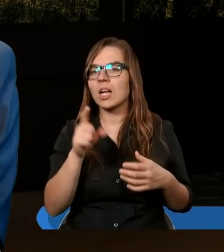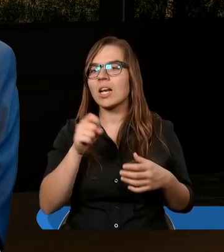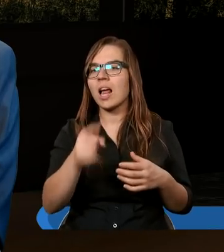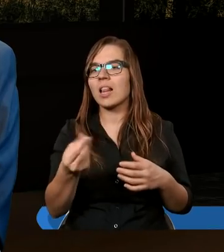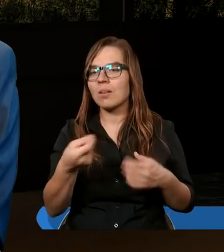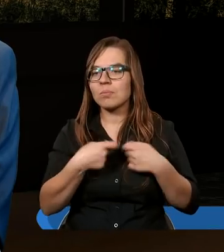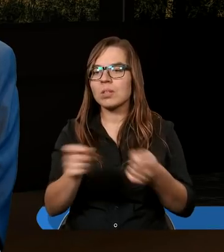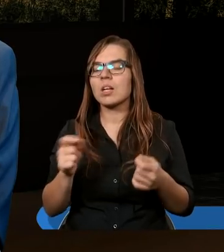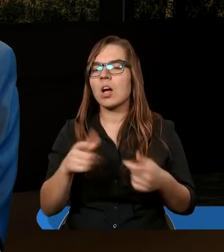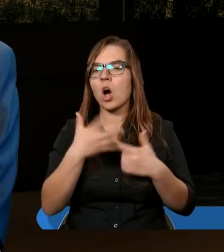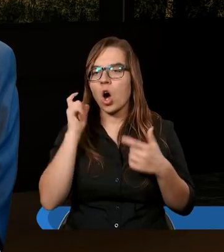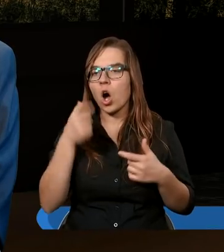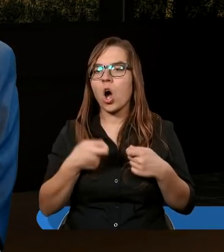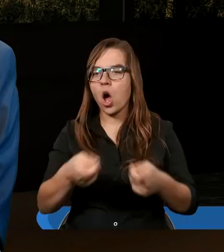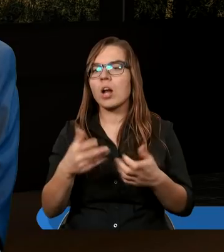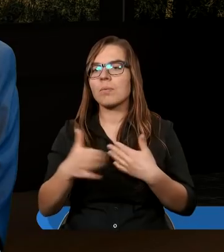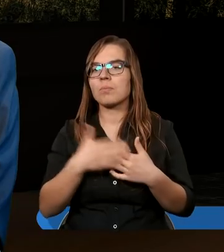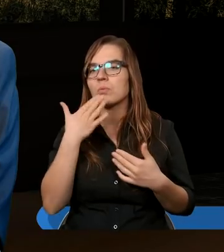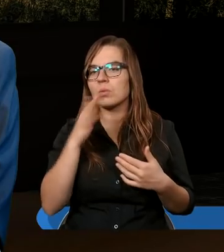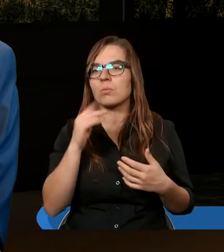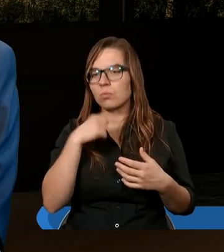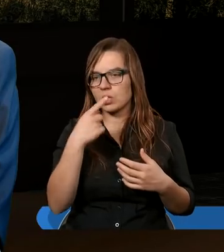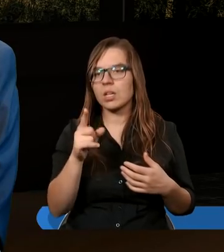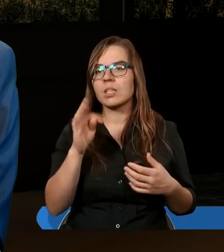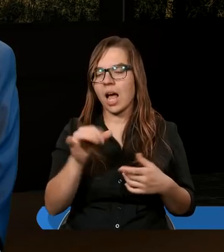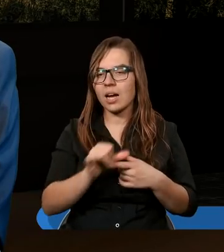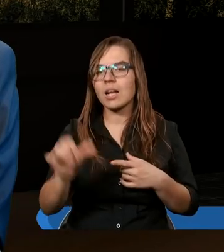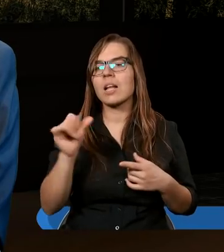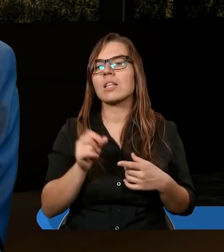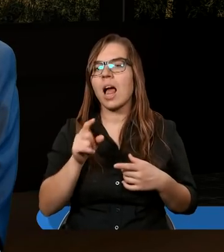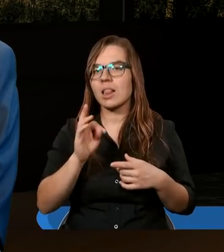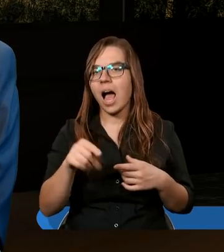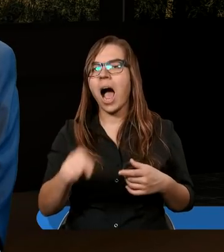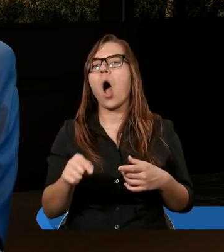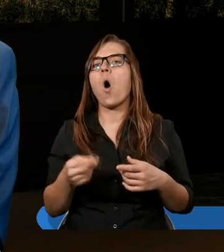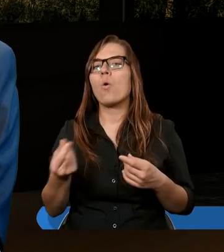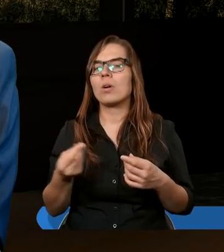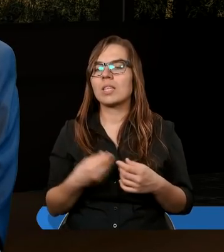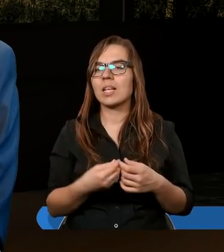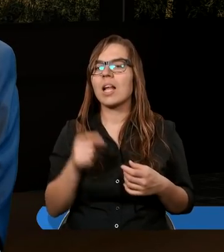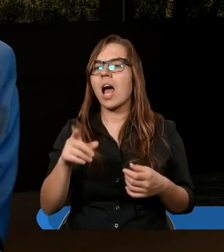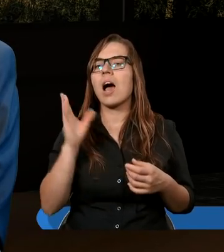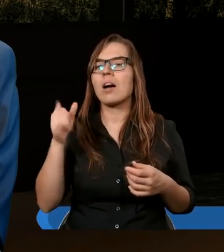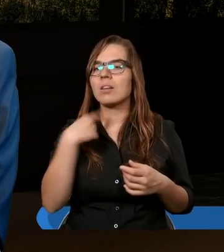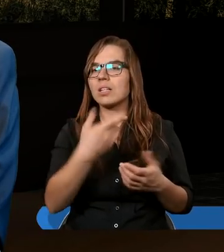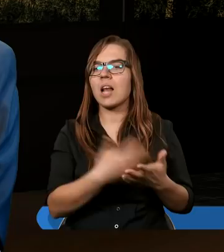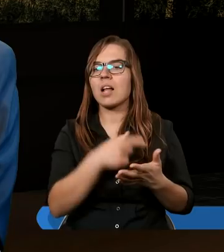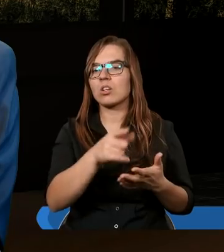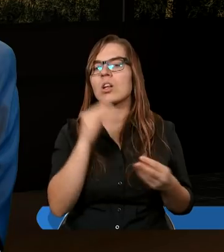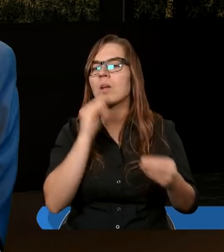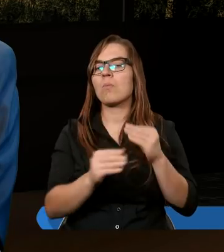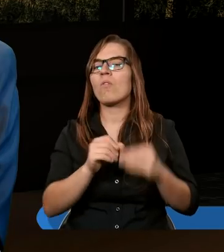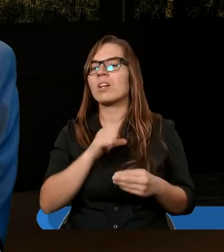taką cenę sprzedaliście rolę? Ona zaś rzekła. Tak jest, za taką. A Piotr do niej. Dlaczego